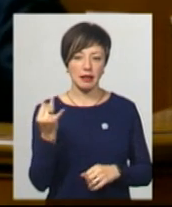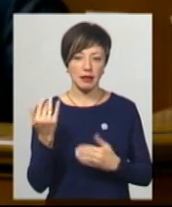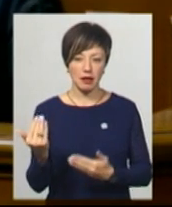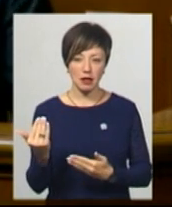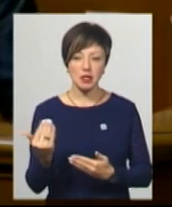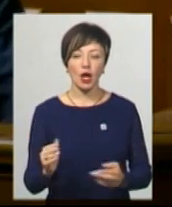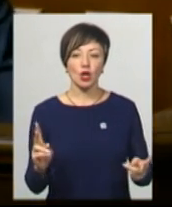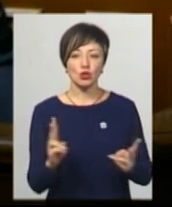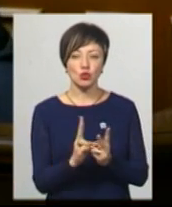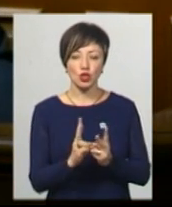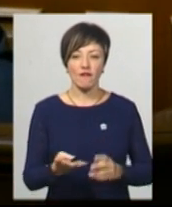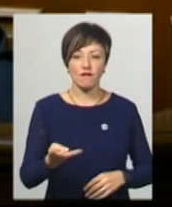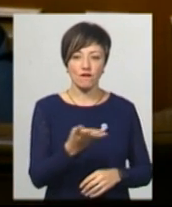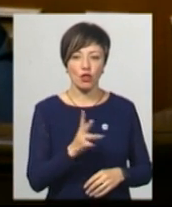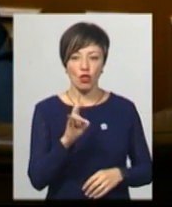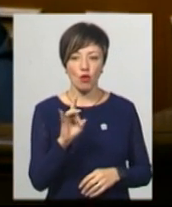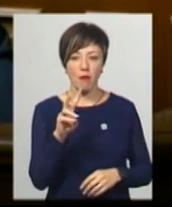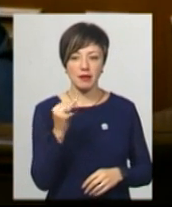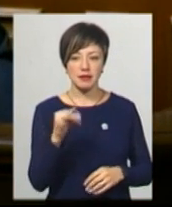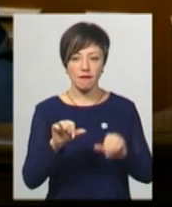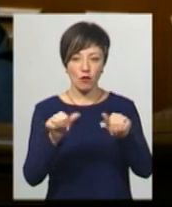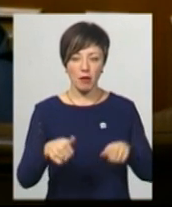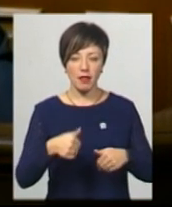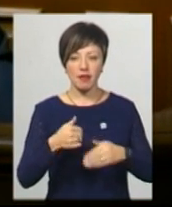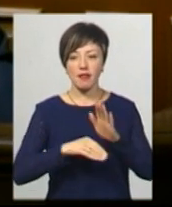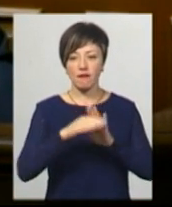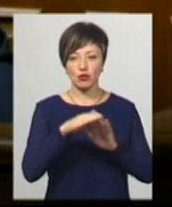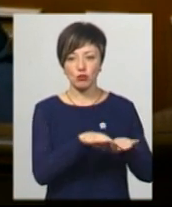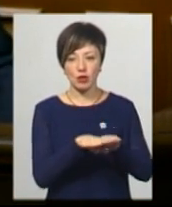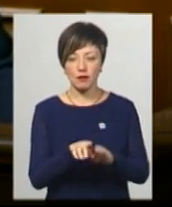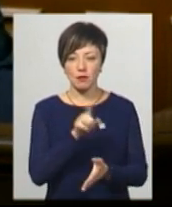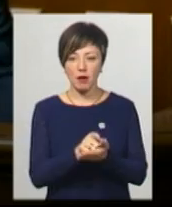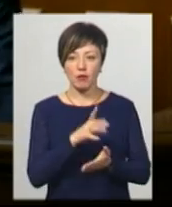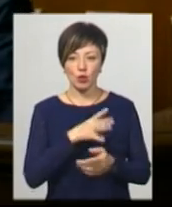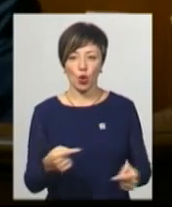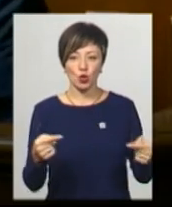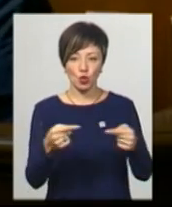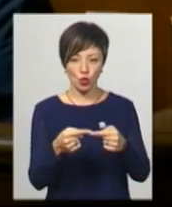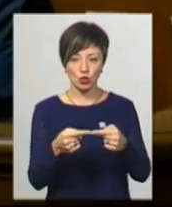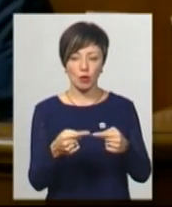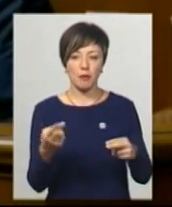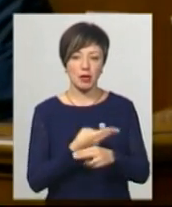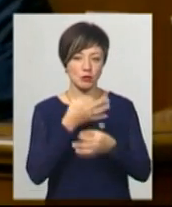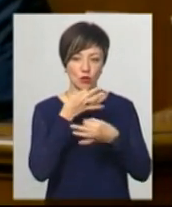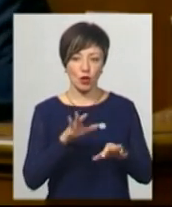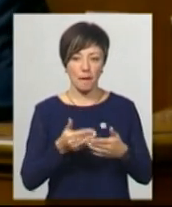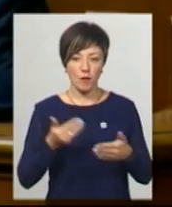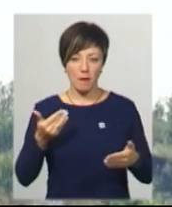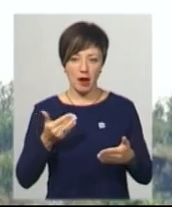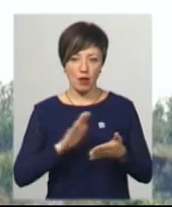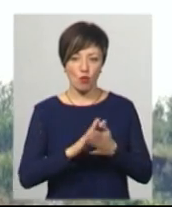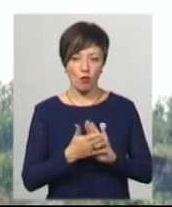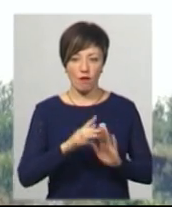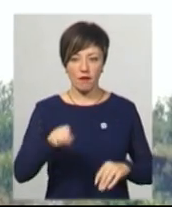Зустрічі в нормандському форматі, на найвищому рівні, мають бути точно, без будь-яких попередніх умов.